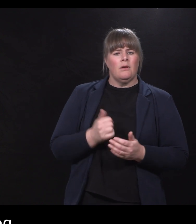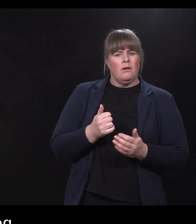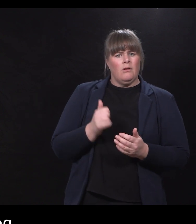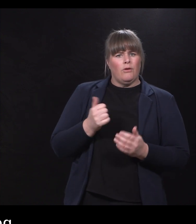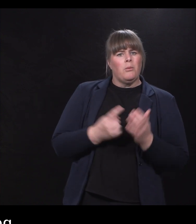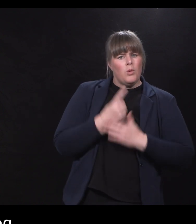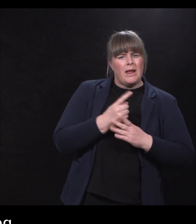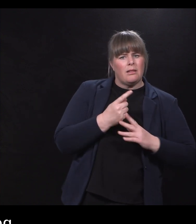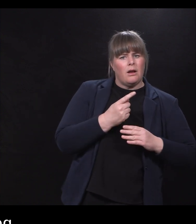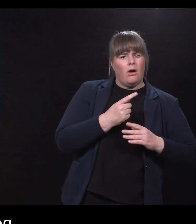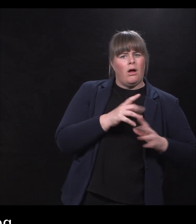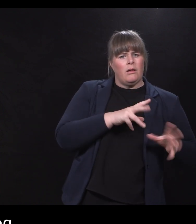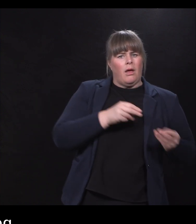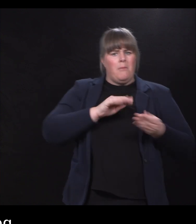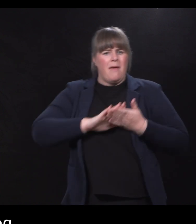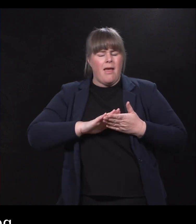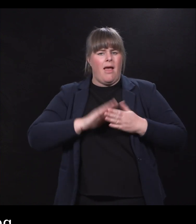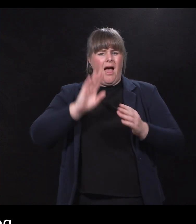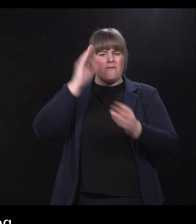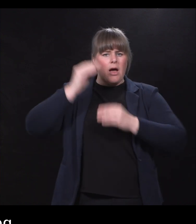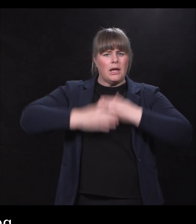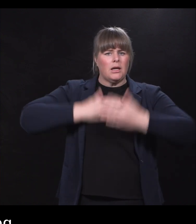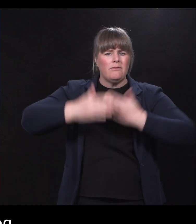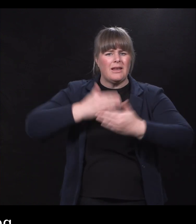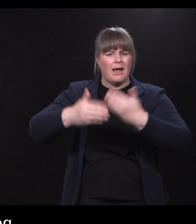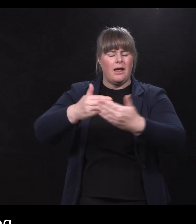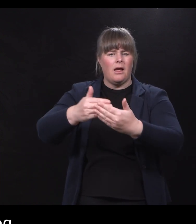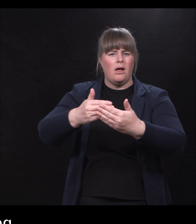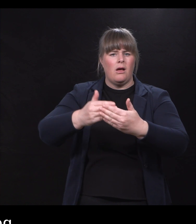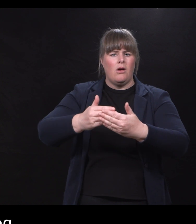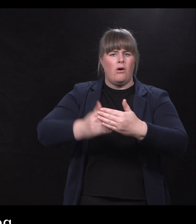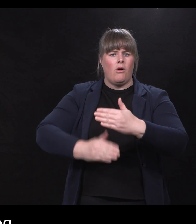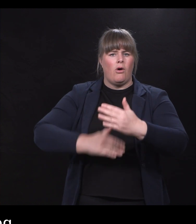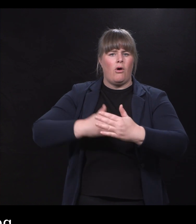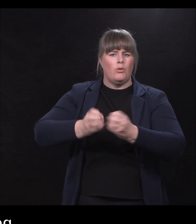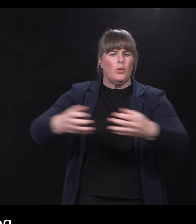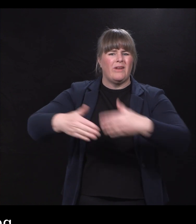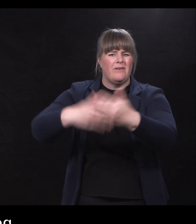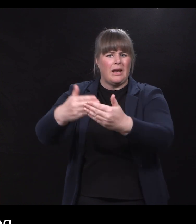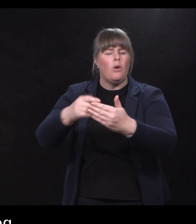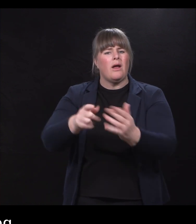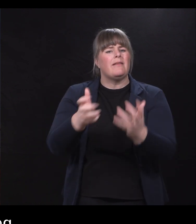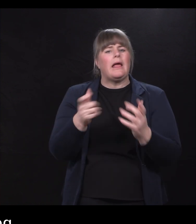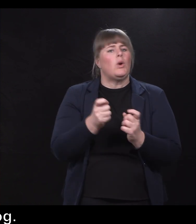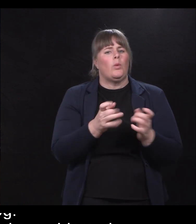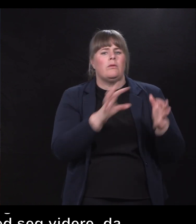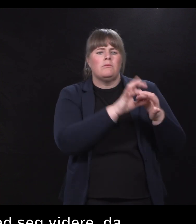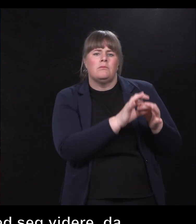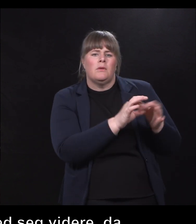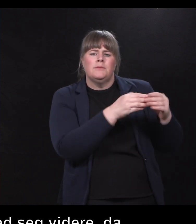sant? Ta med seg erfaringen og bygge videre på det, og da trenger man jo ofte noen medspillere på veien.